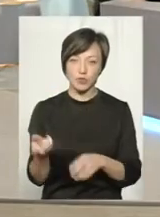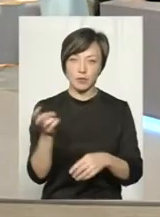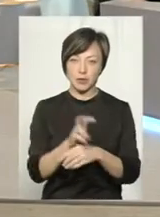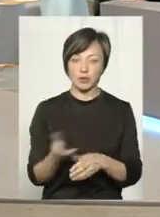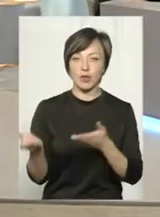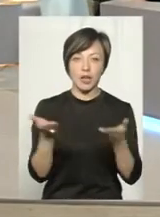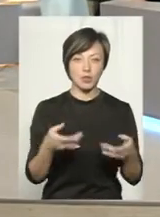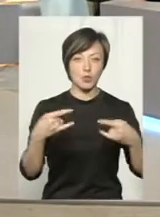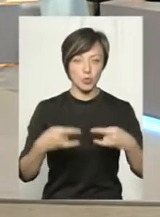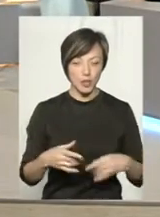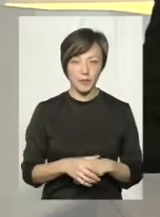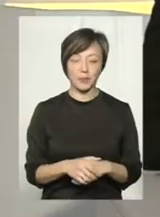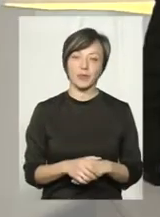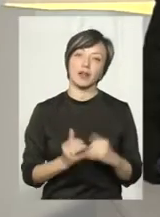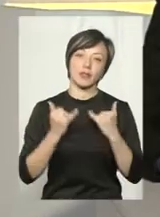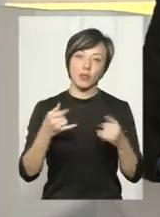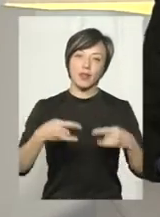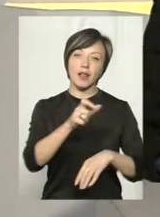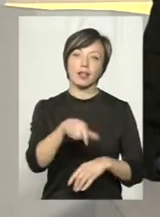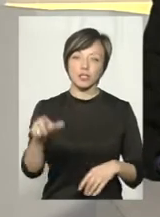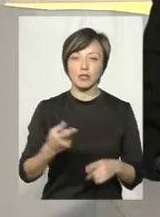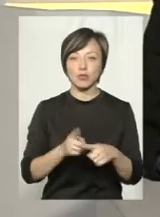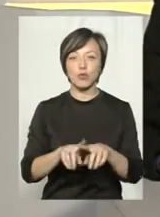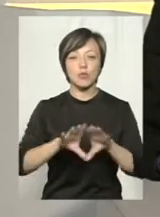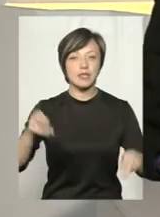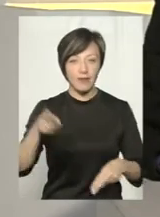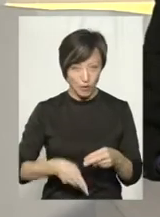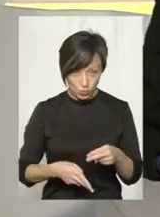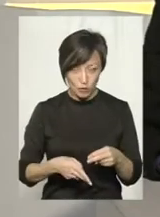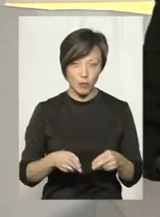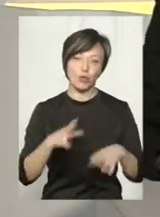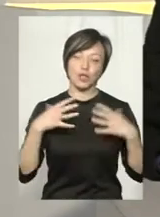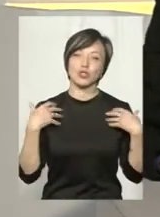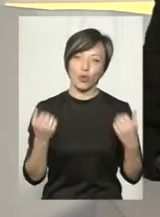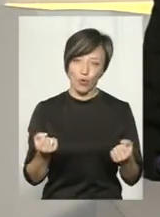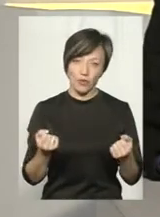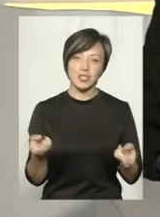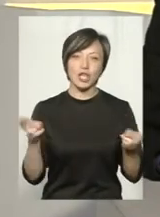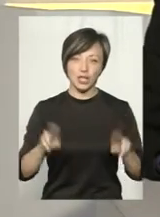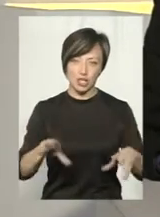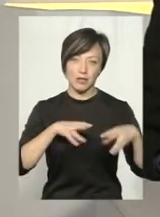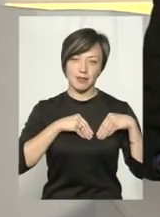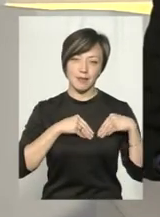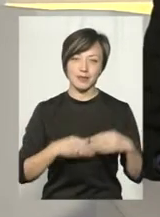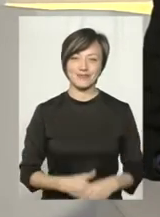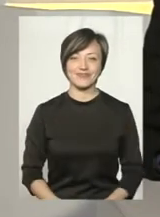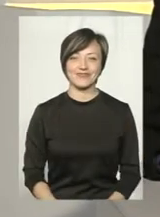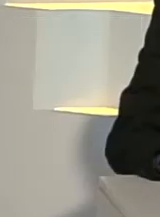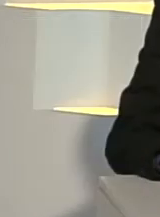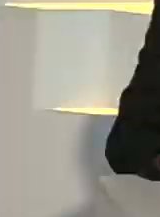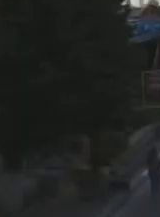завітали до нашої студії. Шановні телеглядачі, на цьому ми завершуємо. Будьте здорові і залишайтеся разом із нами.